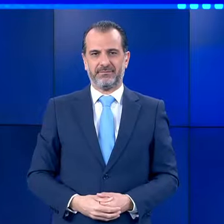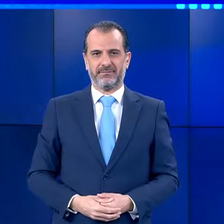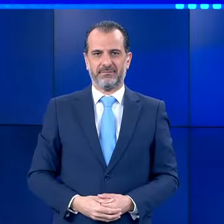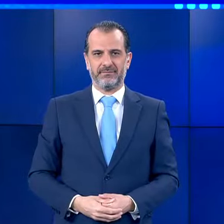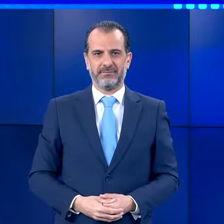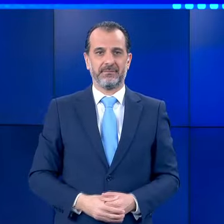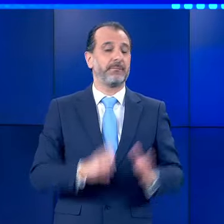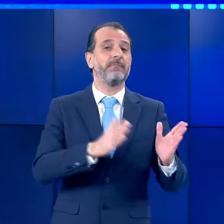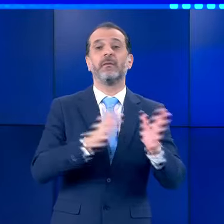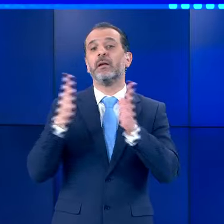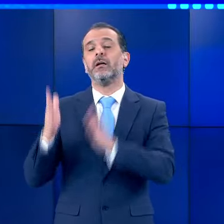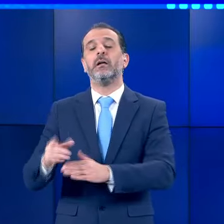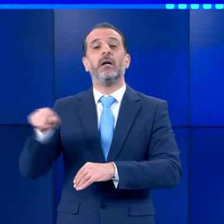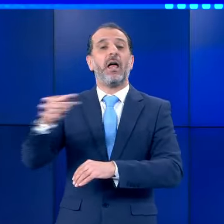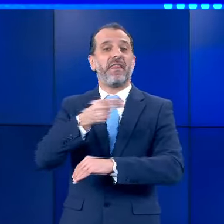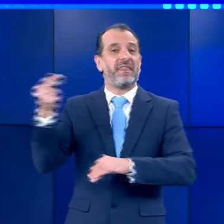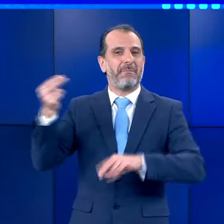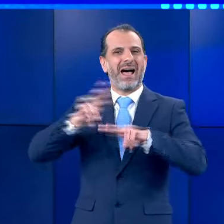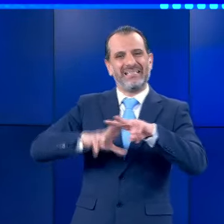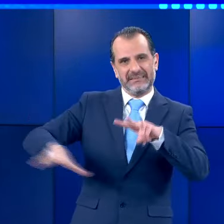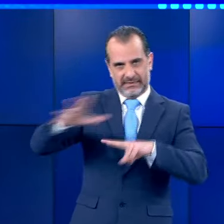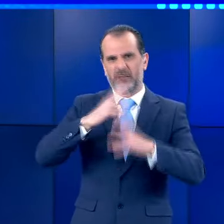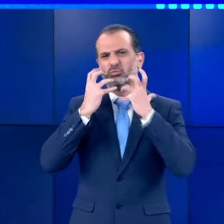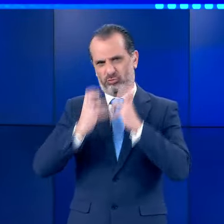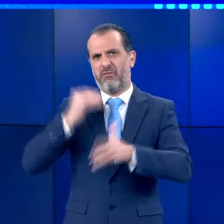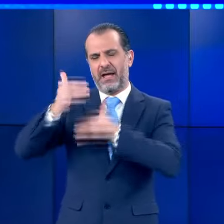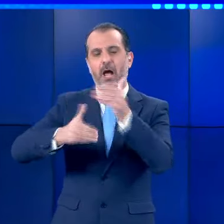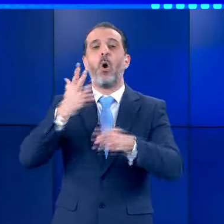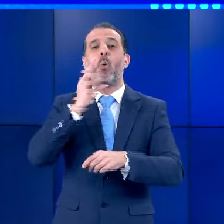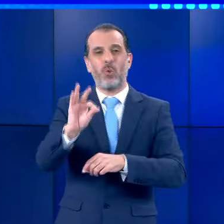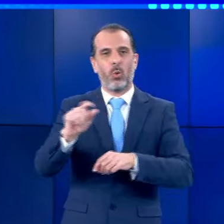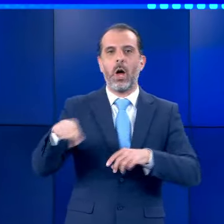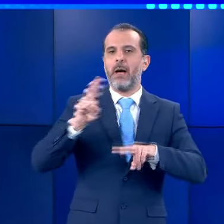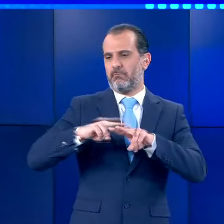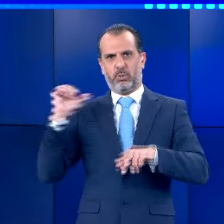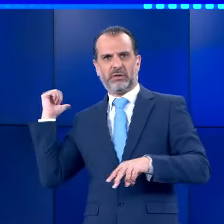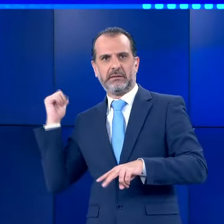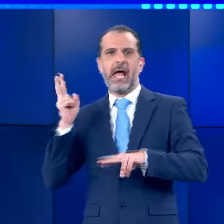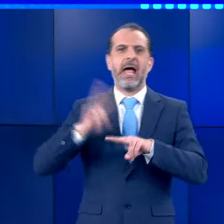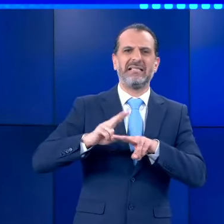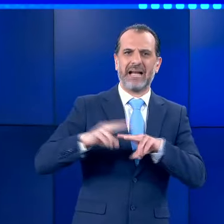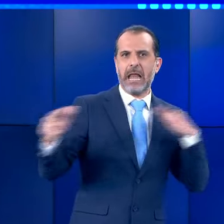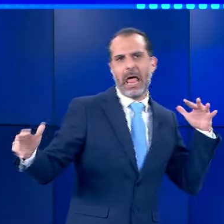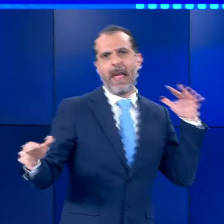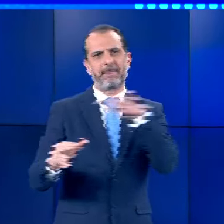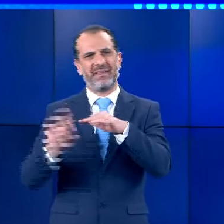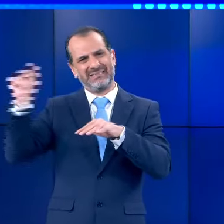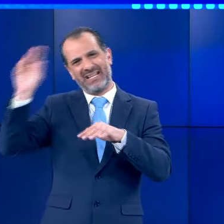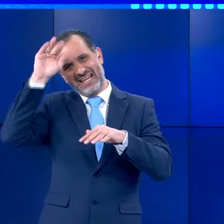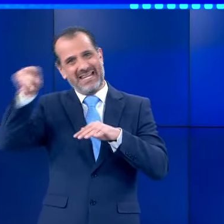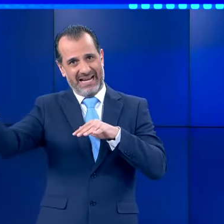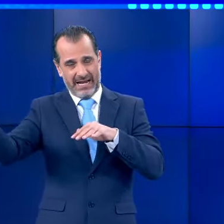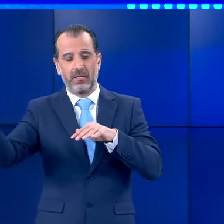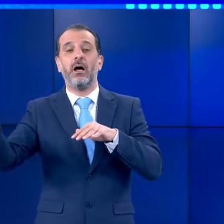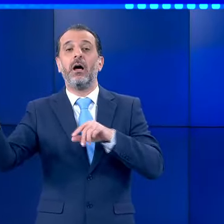Έχουμε σοβαρές εξελίξεις και στο Μεσανατολικό. Οι φρουροί της Επανάστασης απειλούν το Ισραήλ με επικρές συνέπειες για